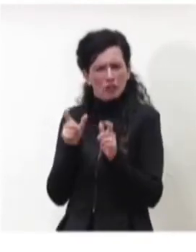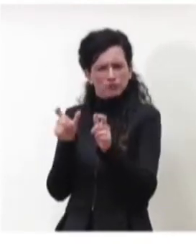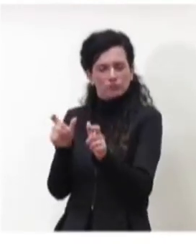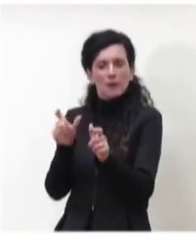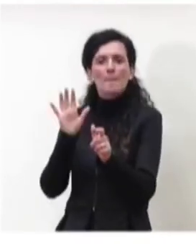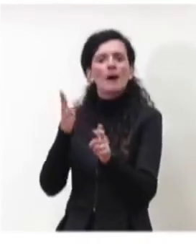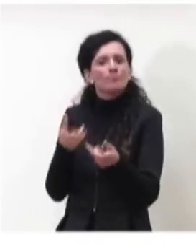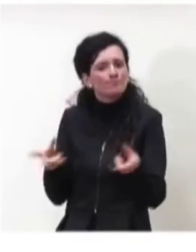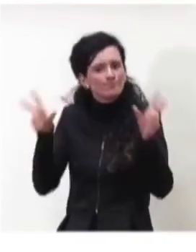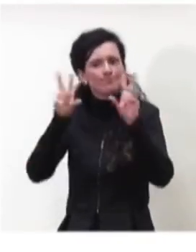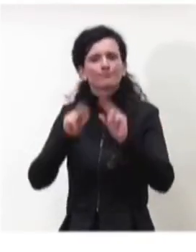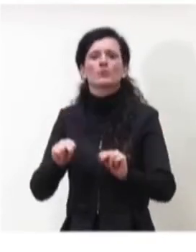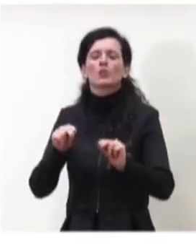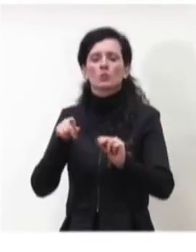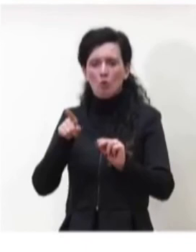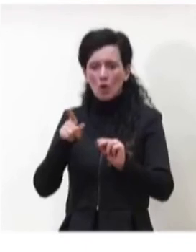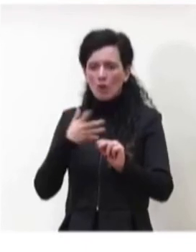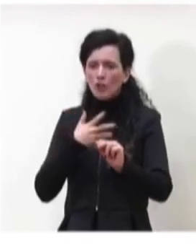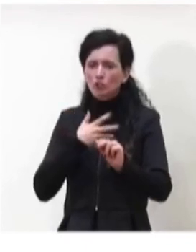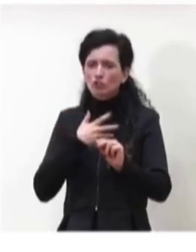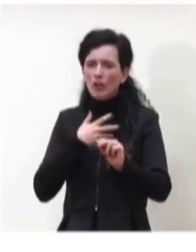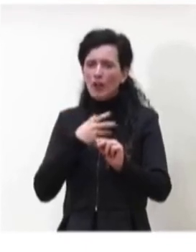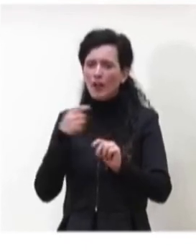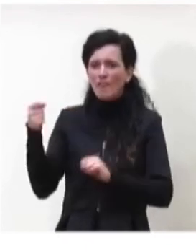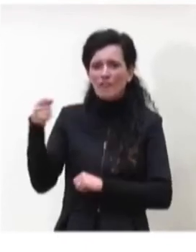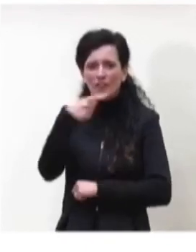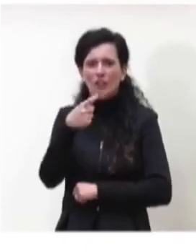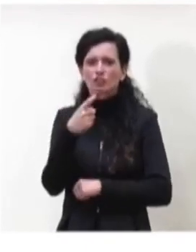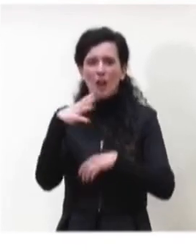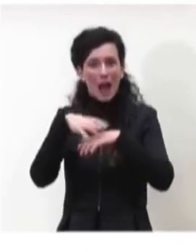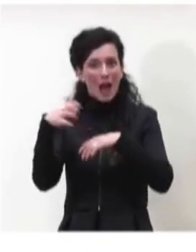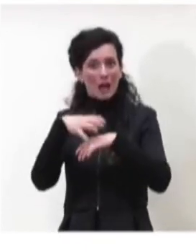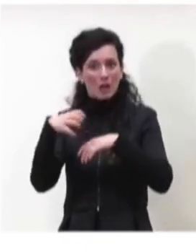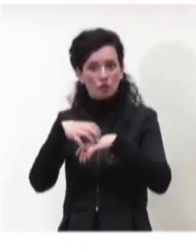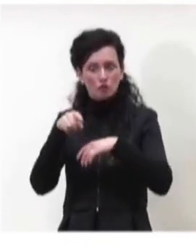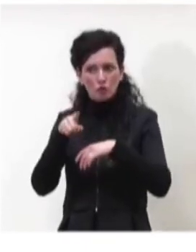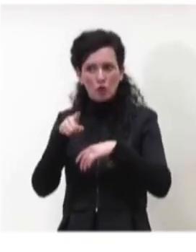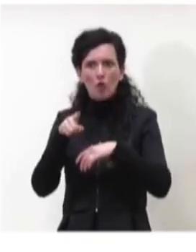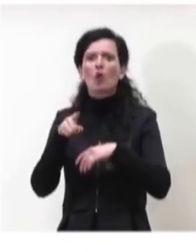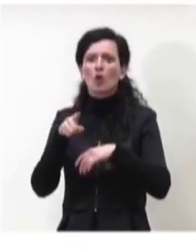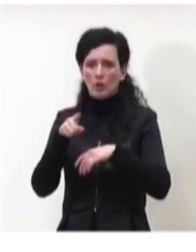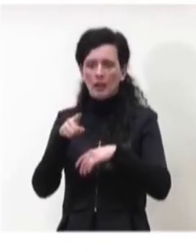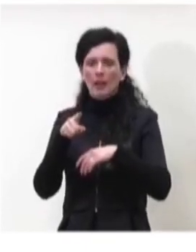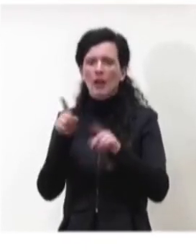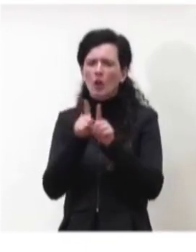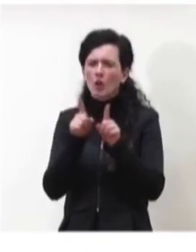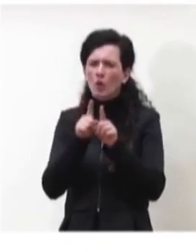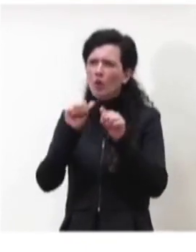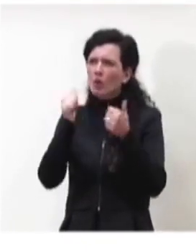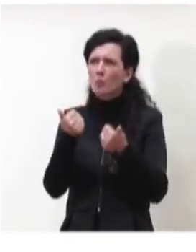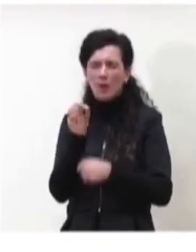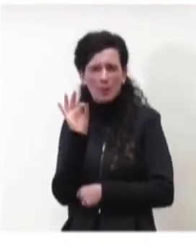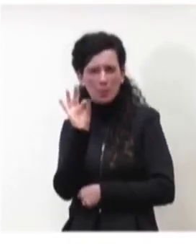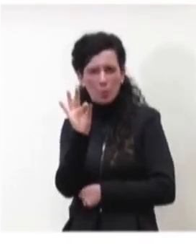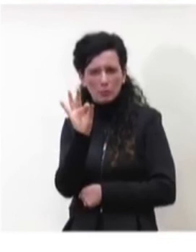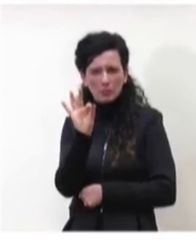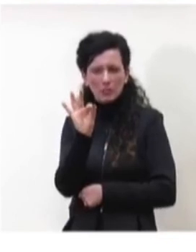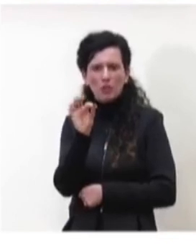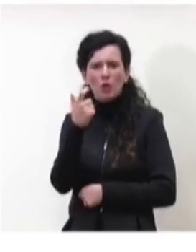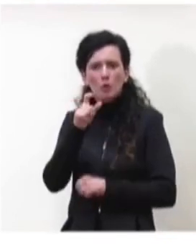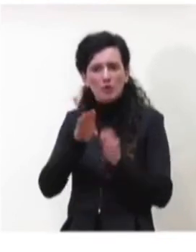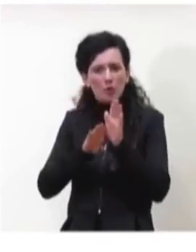ricompaiono delle frecce arancioni, alcune molto contenute sembrano quasi un puntino perché la ricrescita è minima,